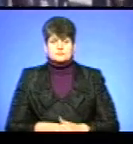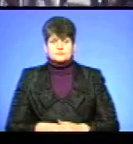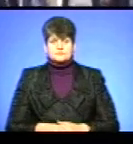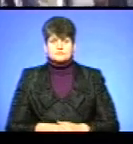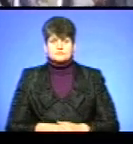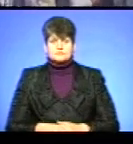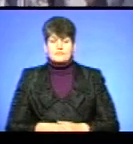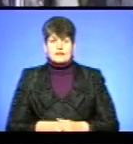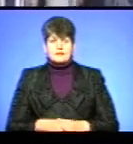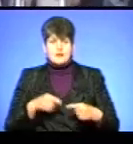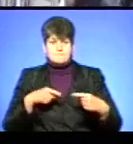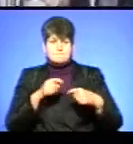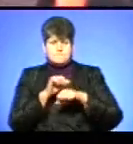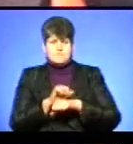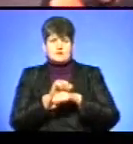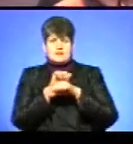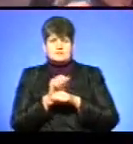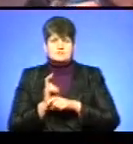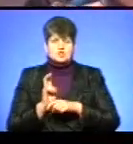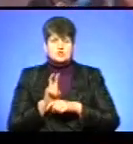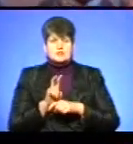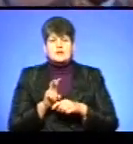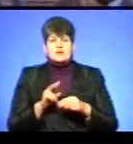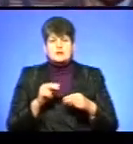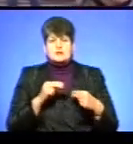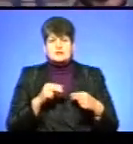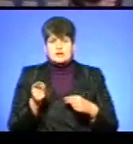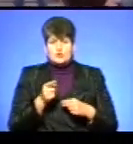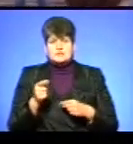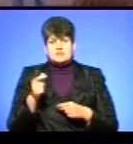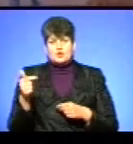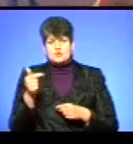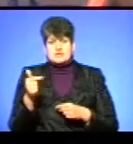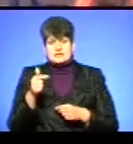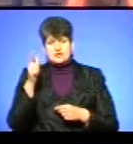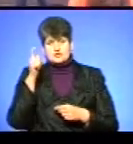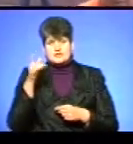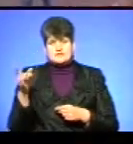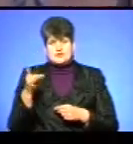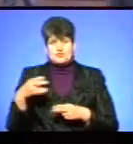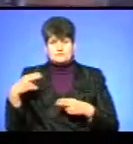На протест вийшли працівники облафтодору з Тернопільського, Гусятинського та Чортківського районів.